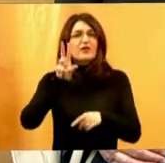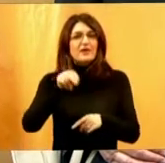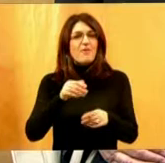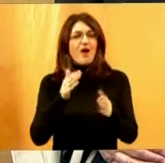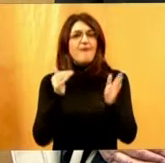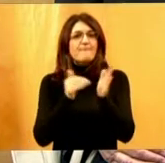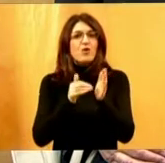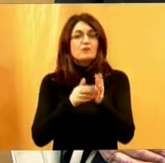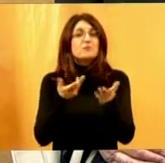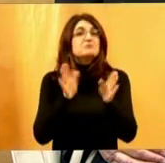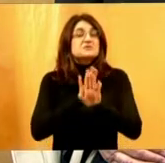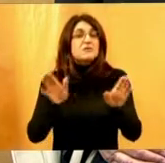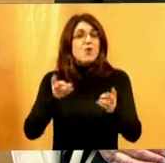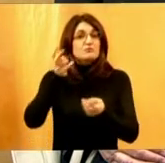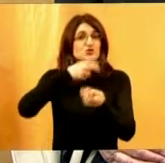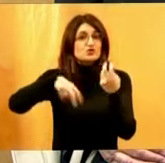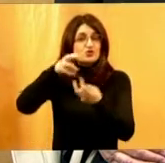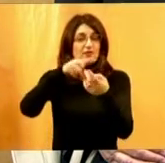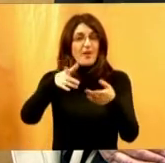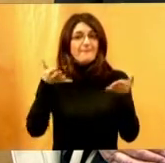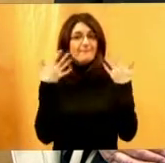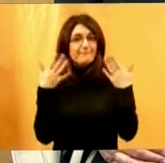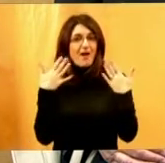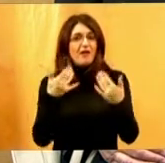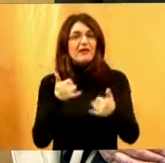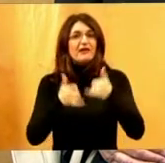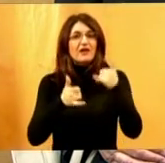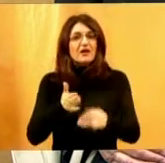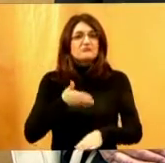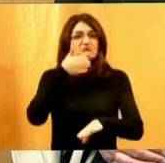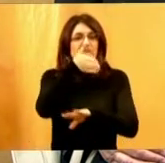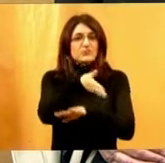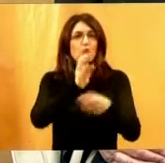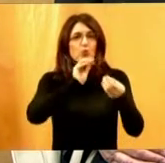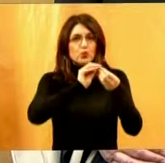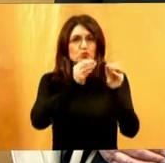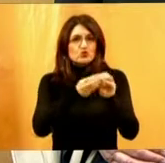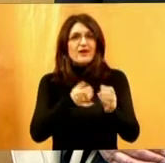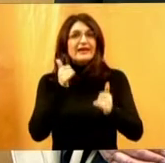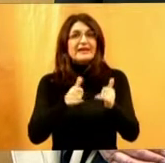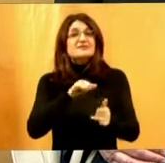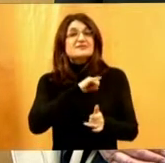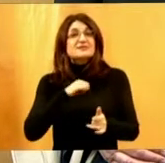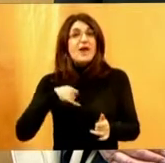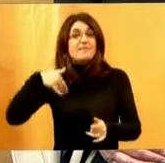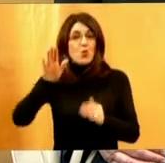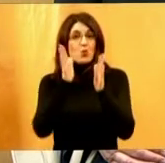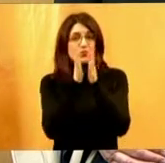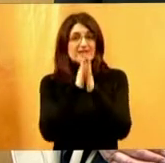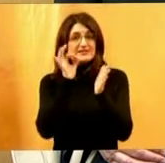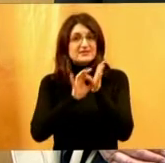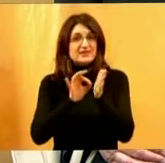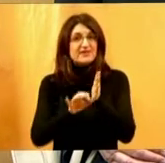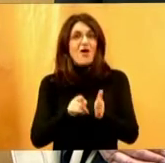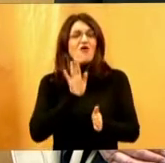prošetati se u park ili otići u obližnju prodavonicu ili samostalno na misu, svaka od